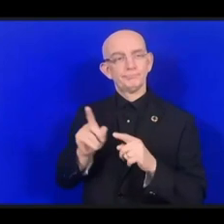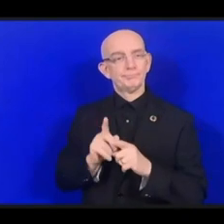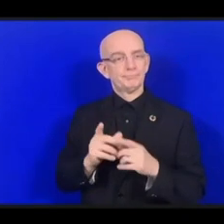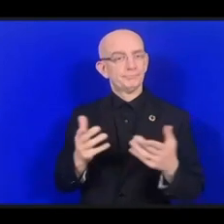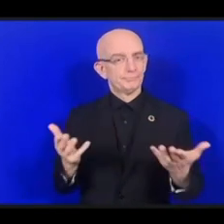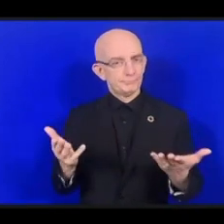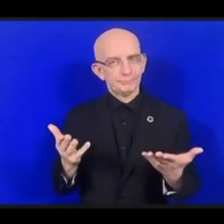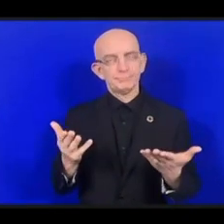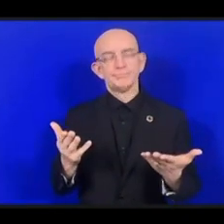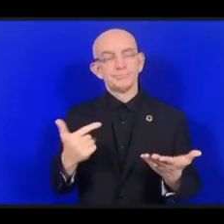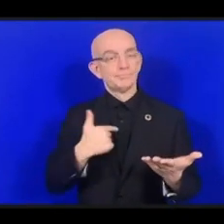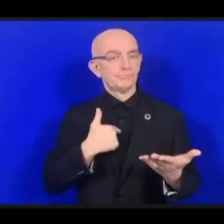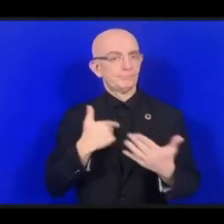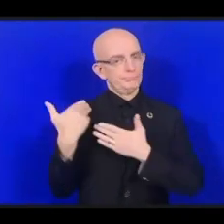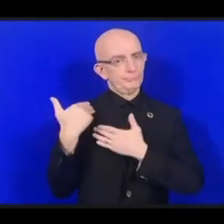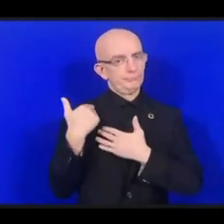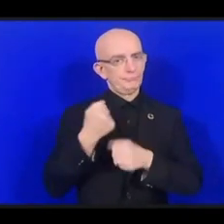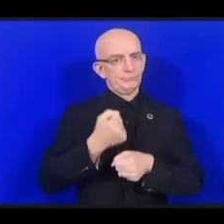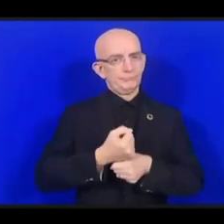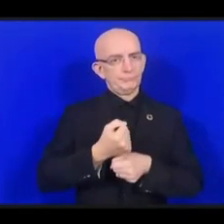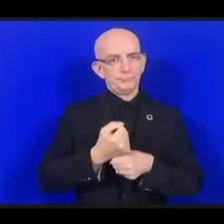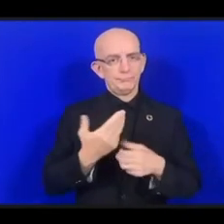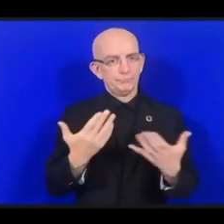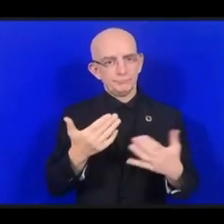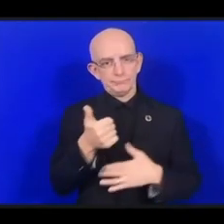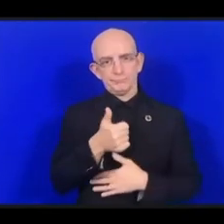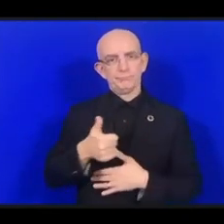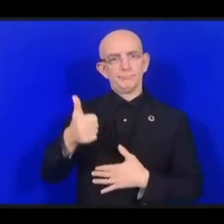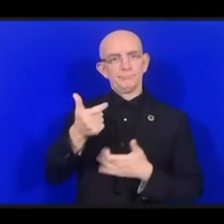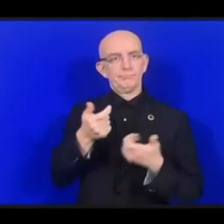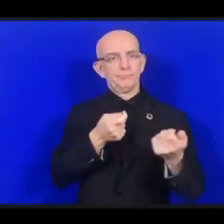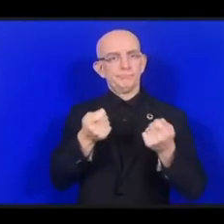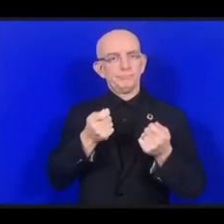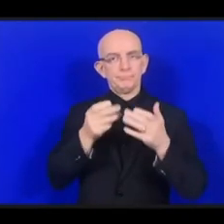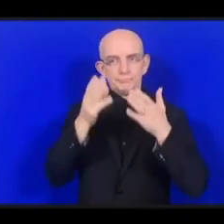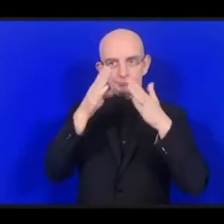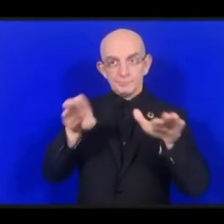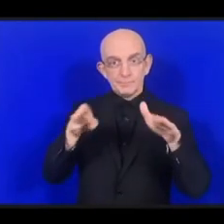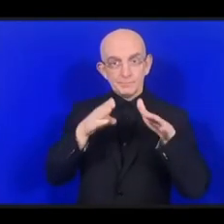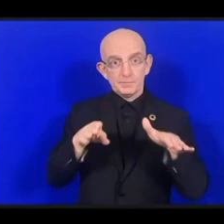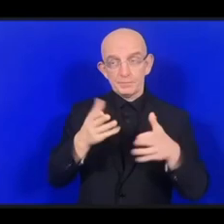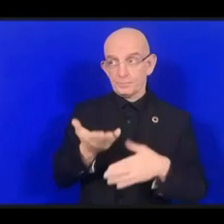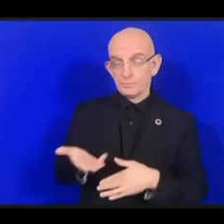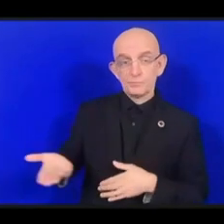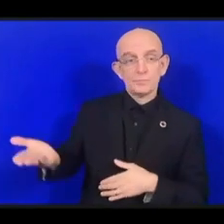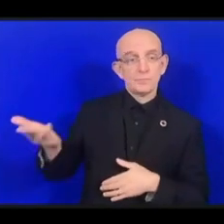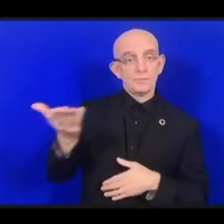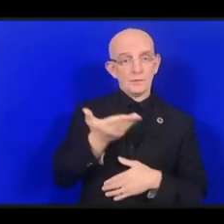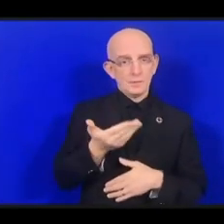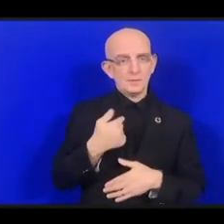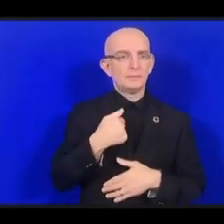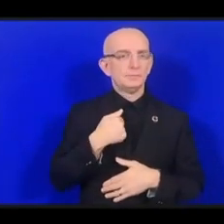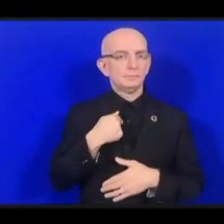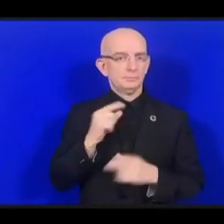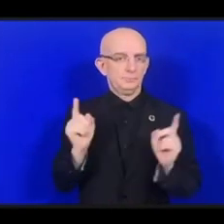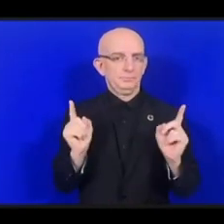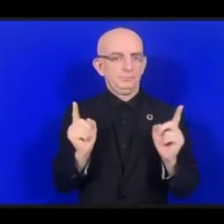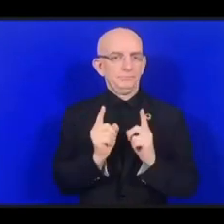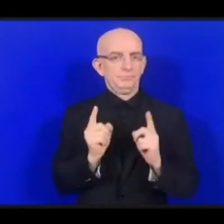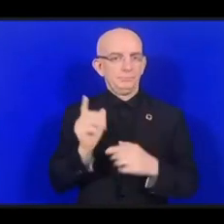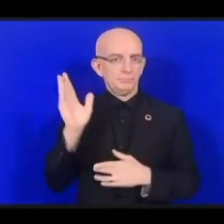Морисейхана храма Кио. Хотел бы сказать несколько слов. Прежде всего,